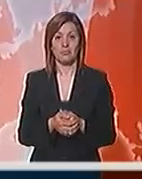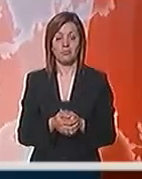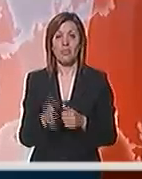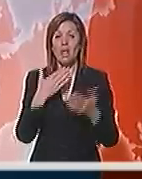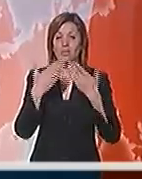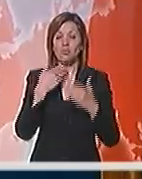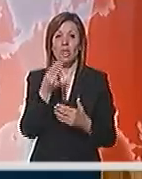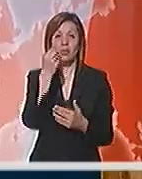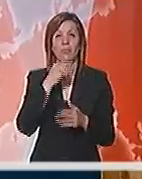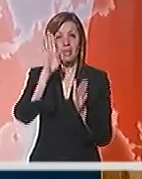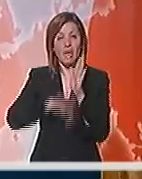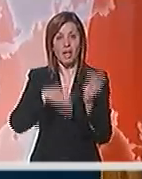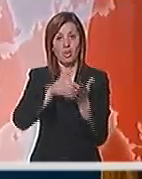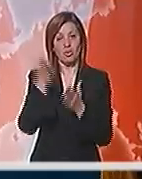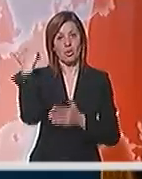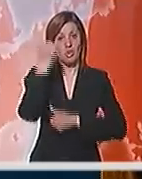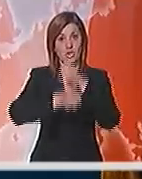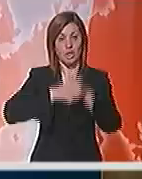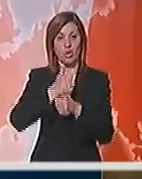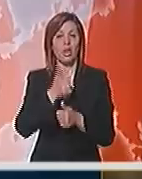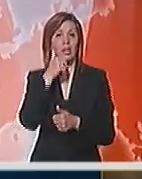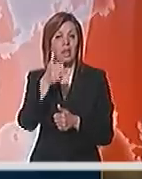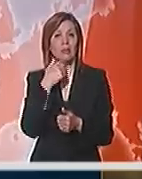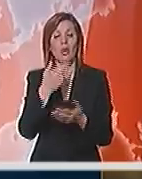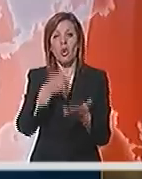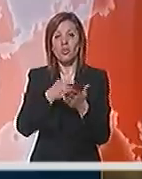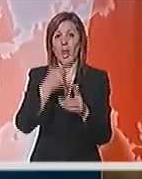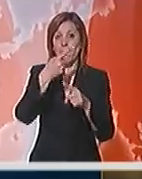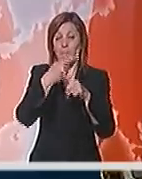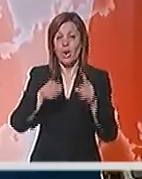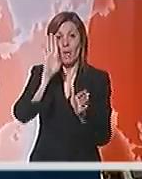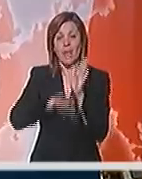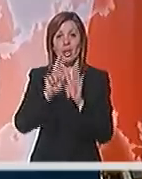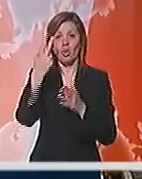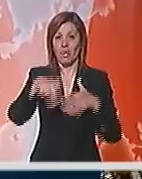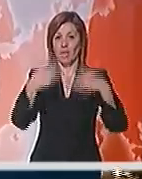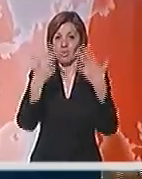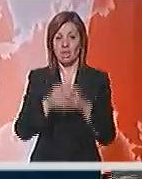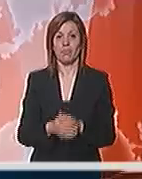Skupština Srbije smanjila troškove u prošle godini. Dan za sedanja košta upola manje nego u 2008.